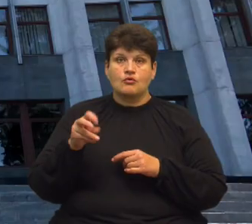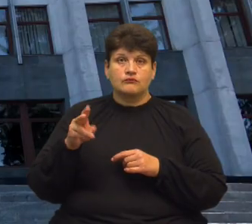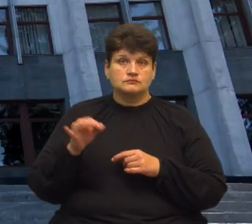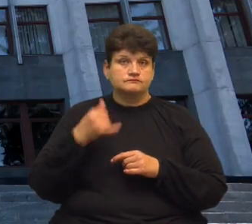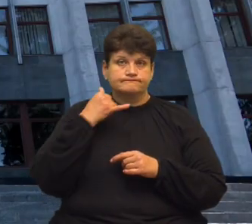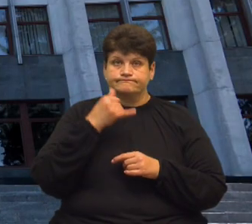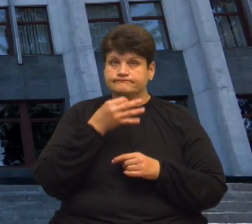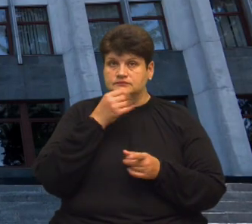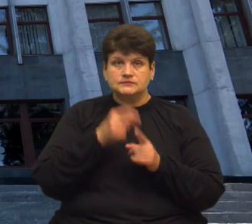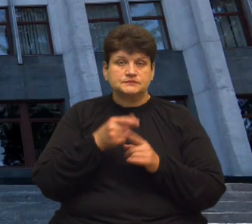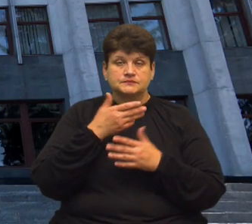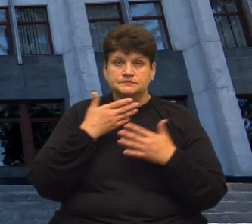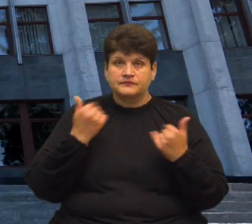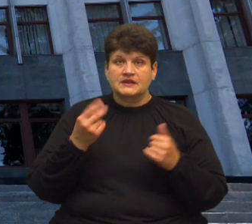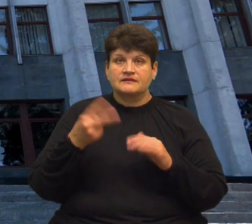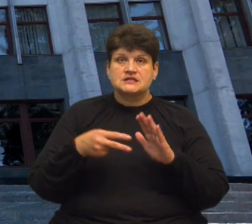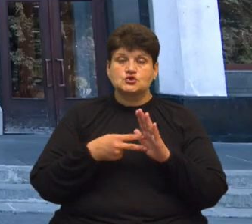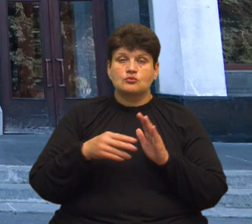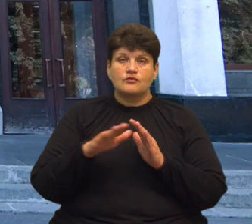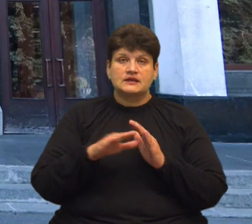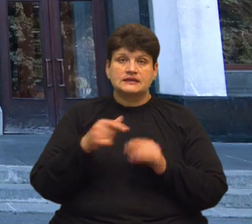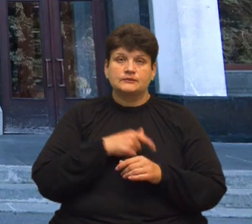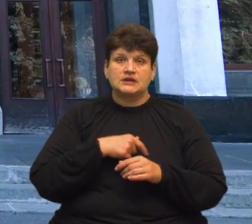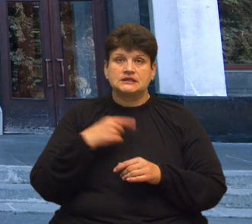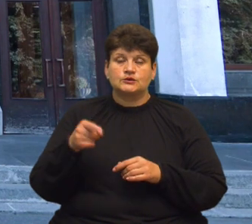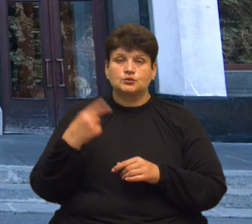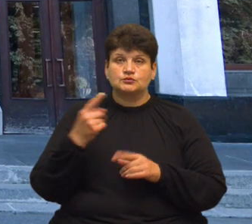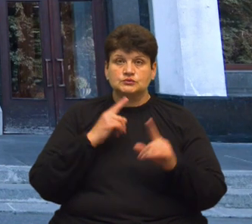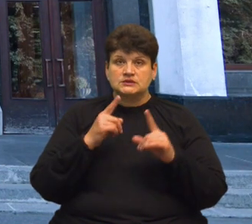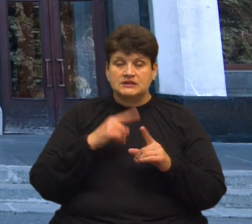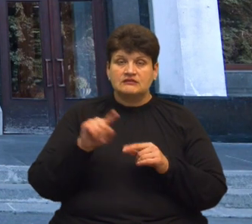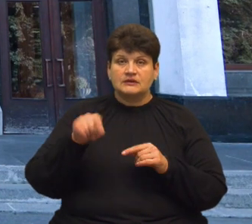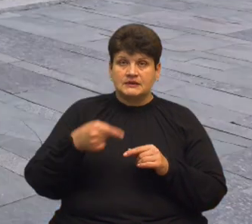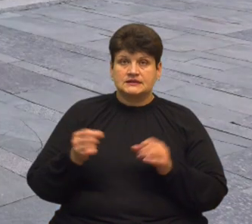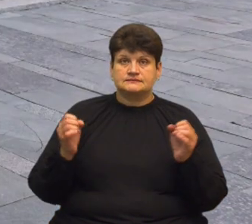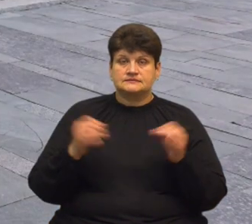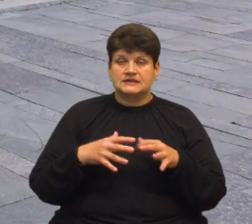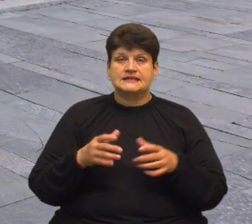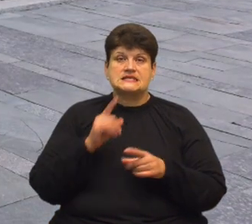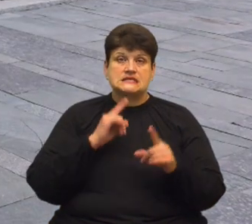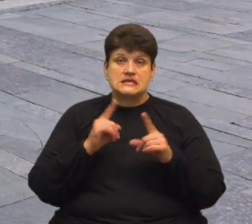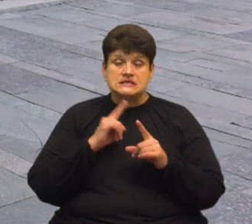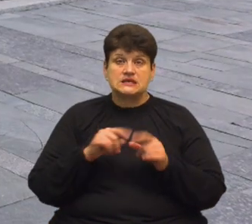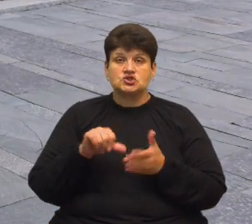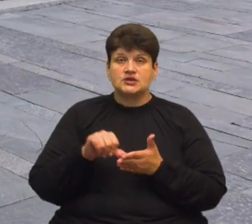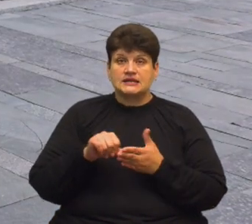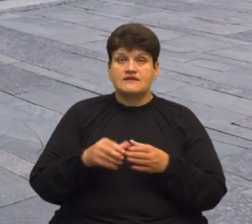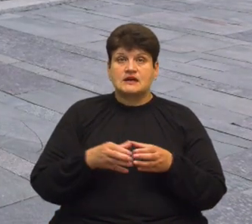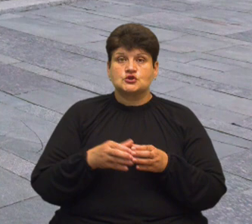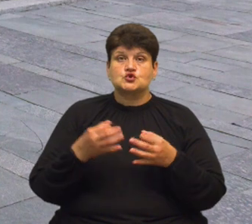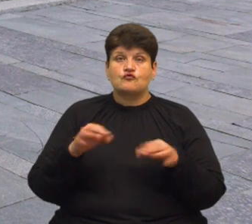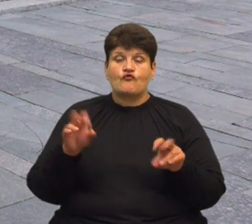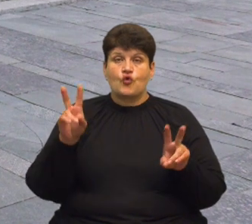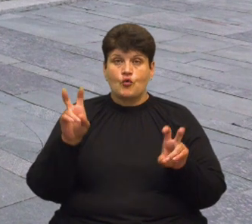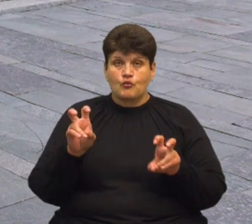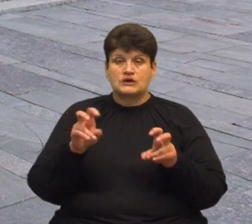Нагадаю, 27 вересня депутати Тернопільської облради вимагали скликати сесію. За словами члена фракції «Свобода» Тараса Д'ячуна, під